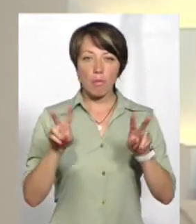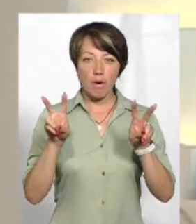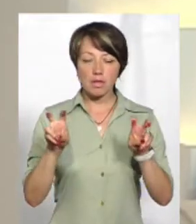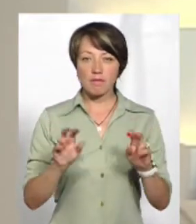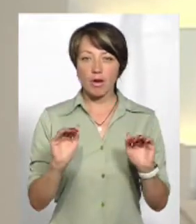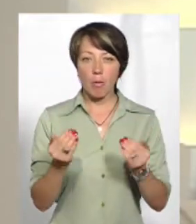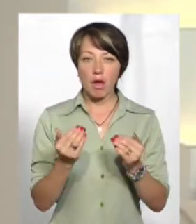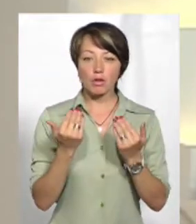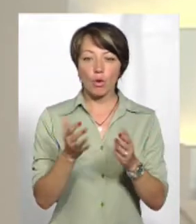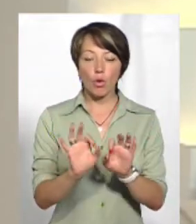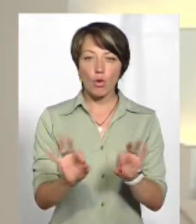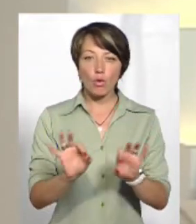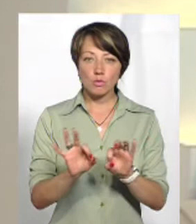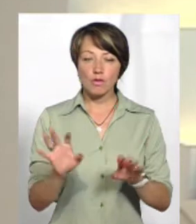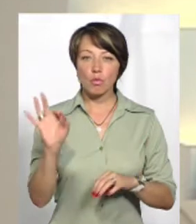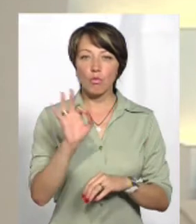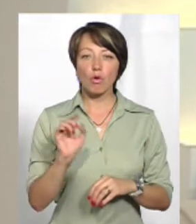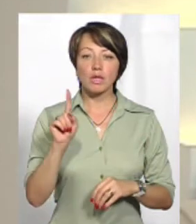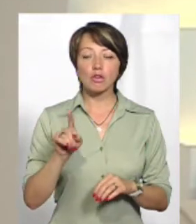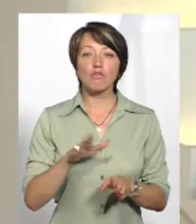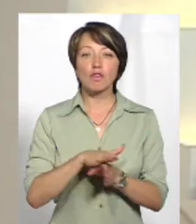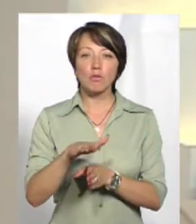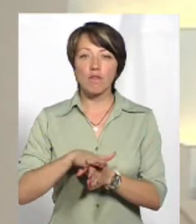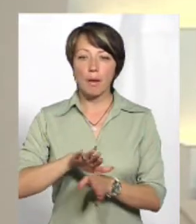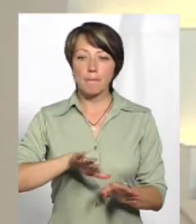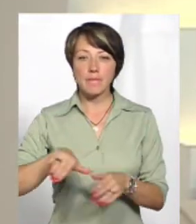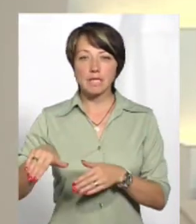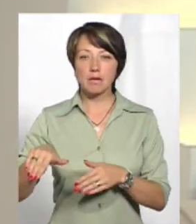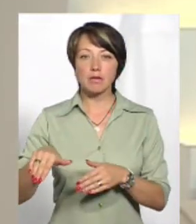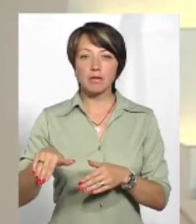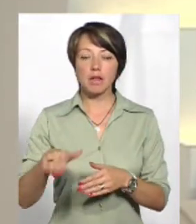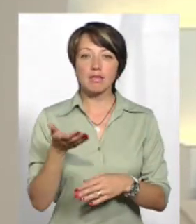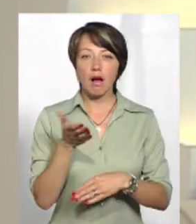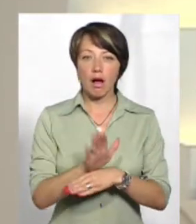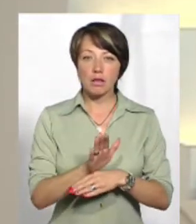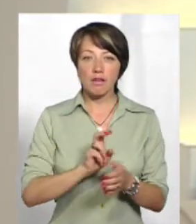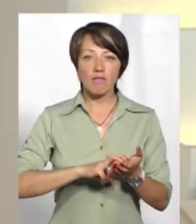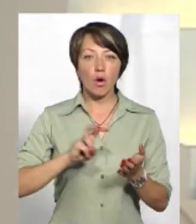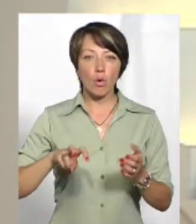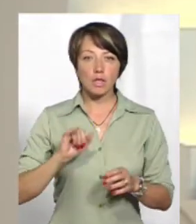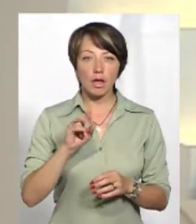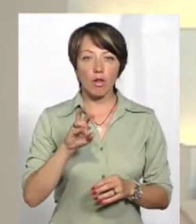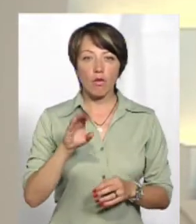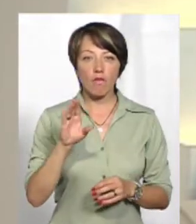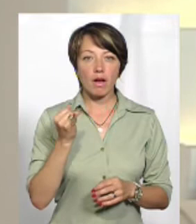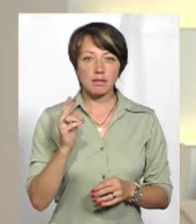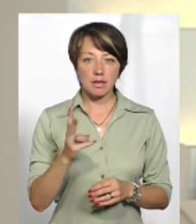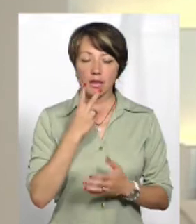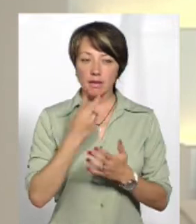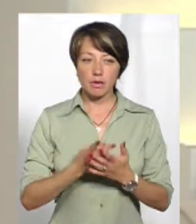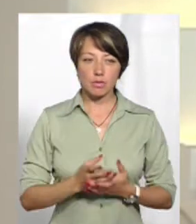Фрагмент із його розповіді про те, що відбувалося після наказу виходити з Іловайська.